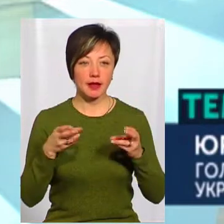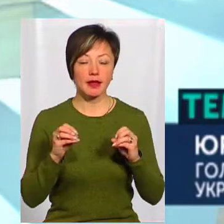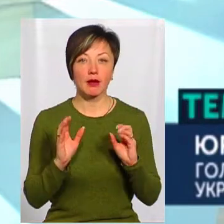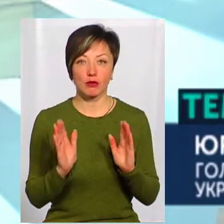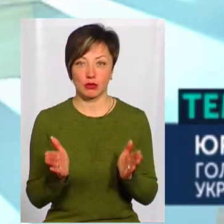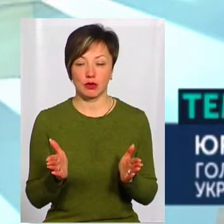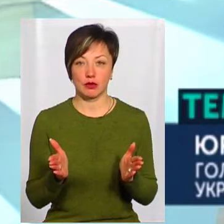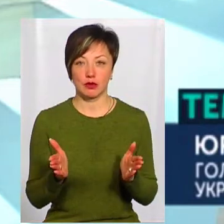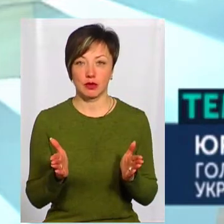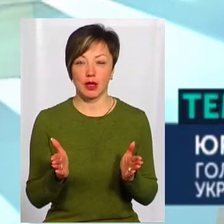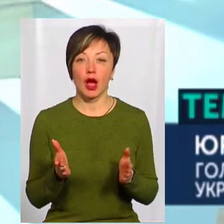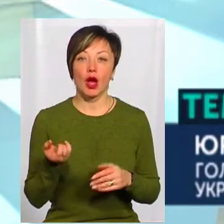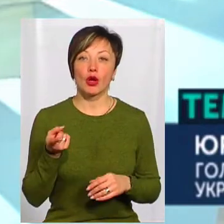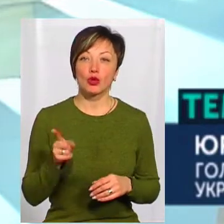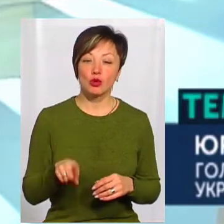саме воно буде.